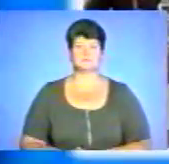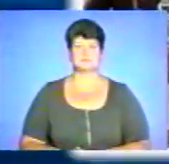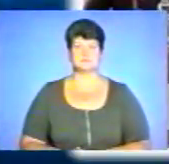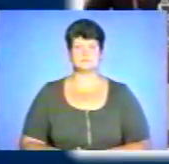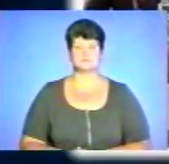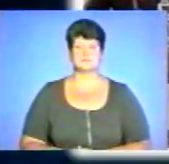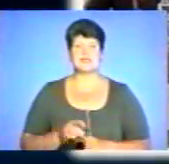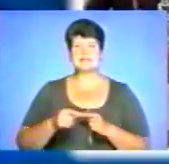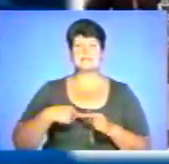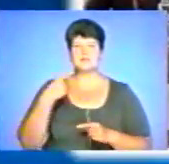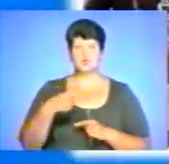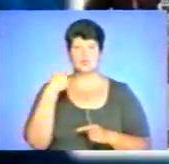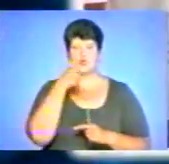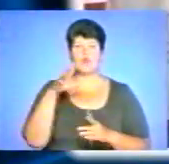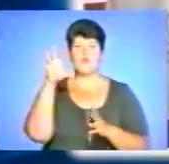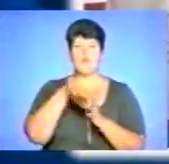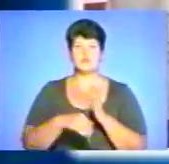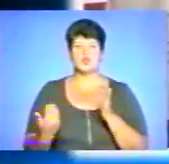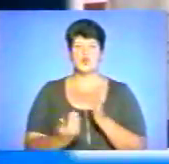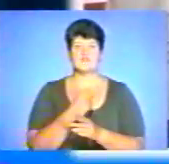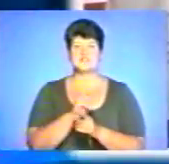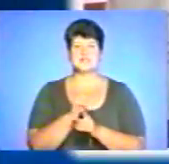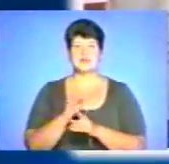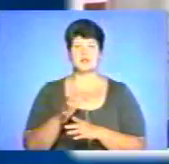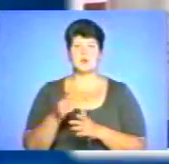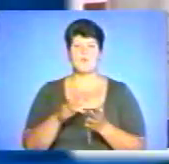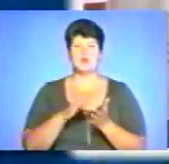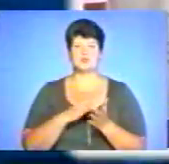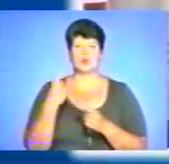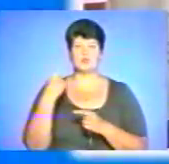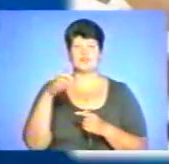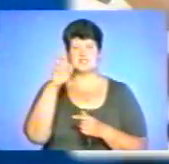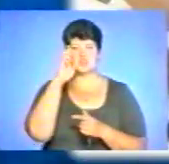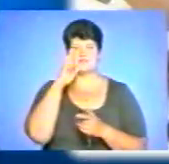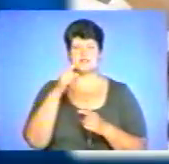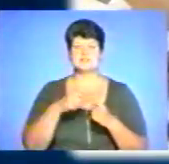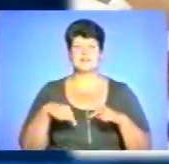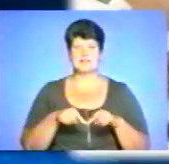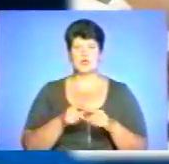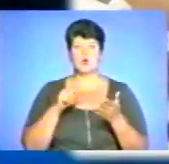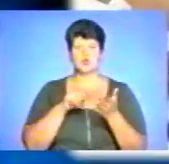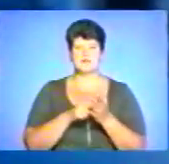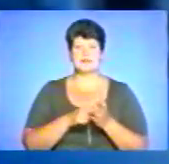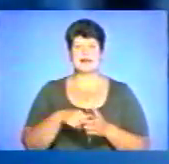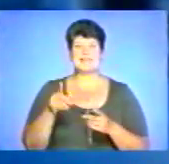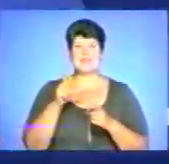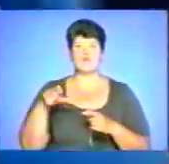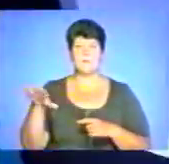З наступного року вводять нові стандарти бухгалтерського обліку у державній сфері, які орієнтовані на європейські норми.